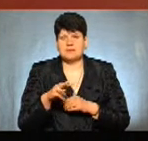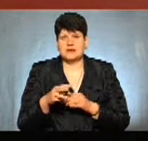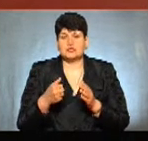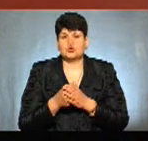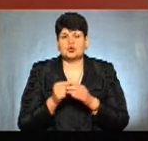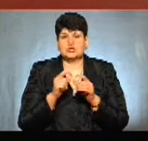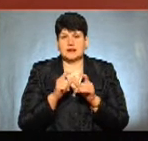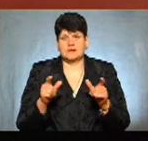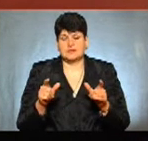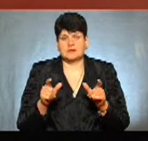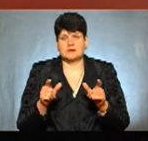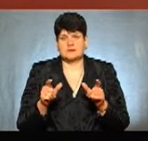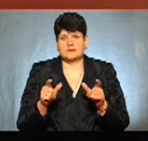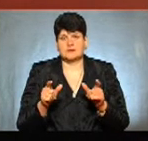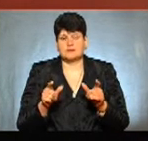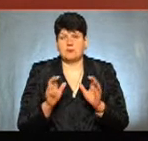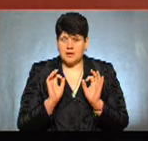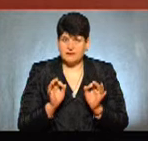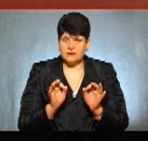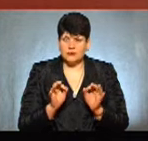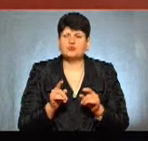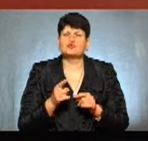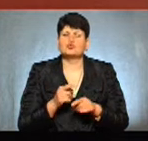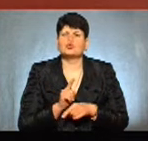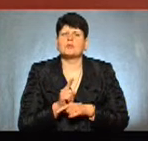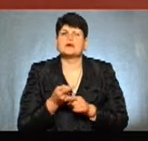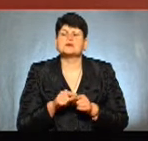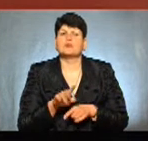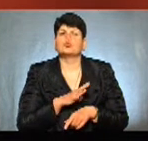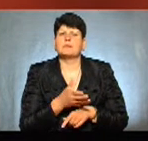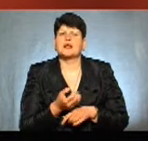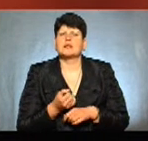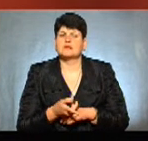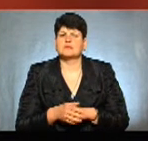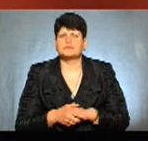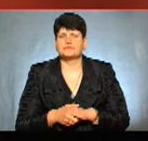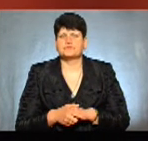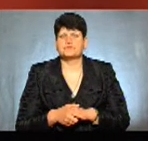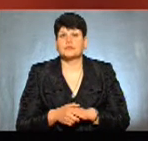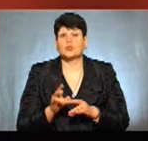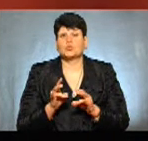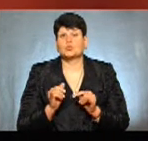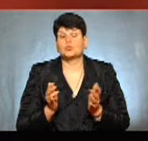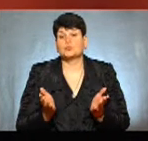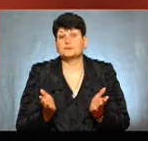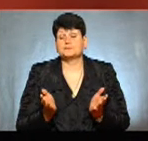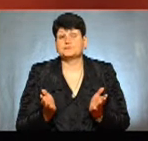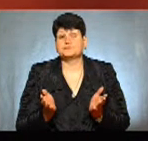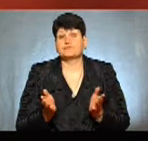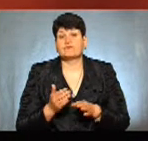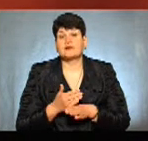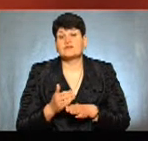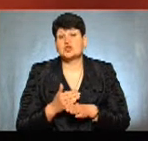закладів, відповідно, шкіл, правильно? Так. Чому така норма була прийнята? Ну, в